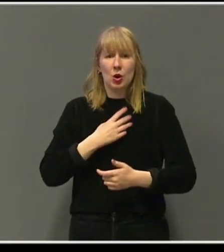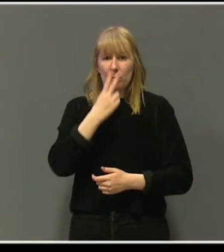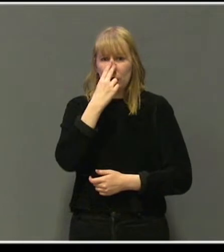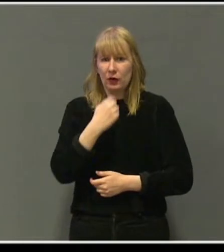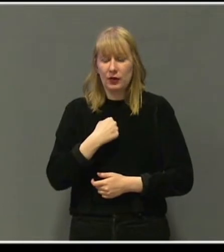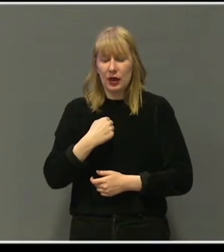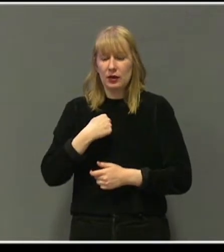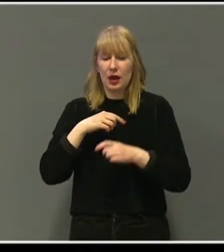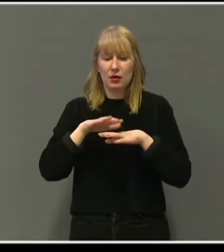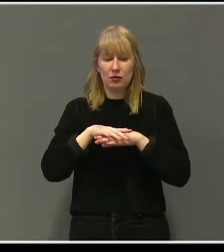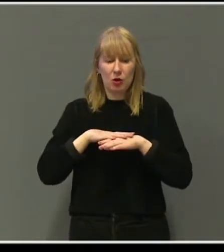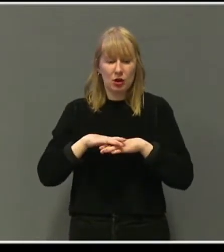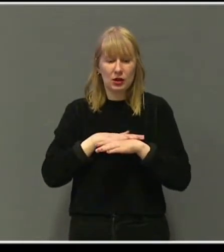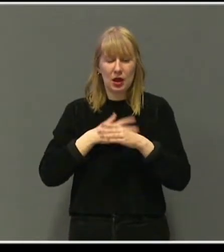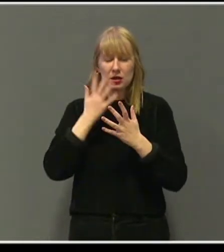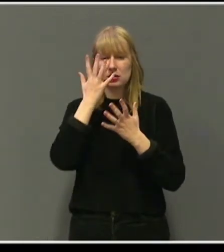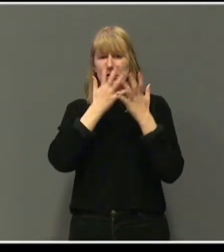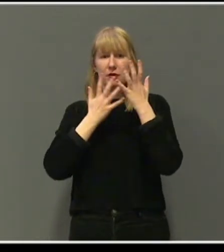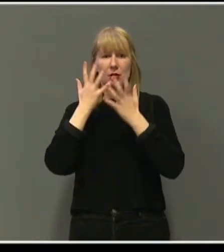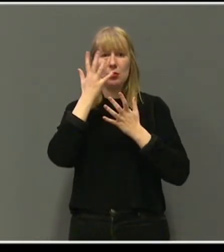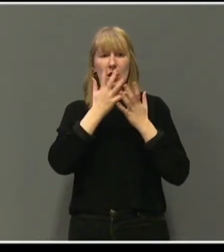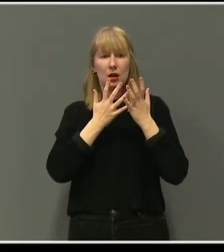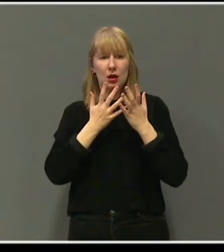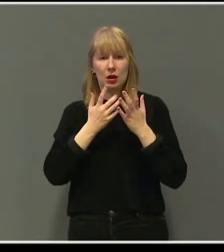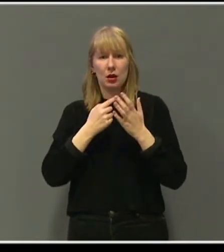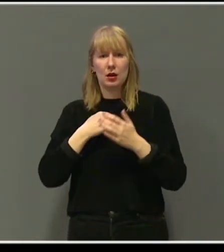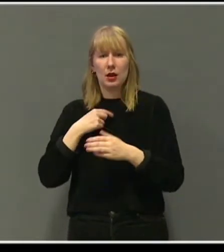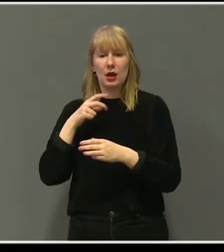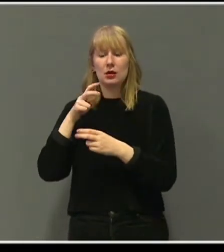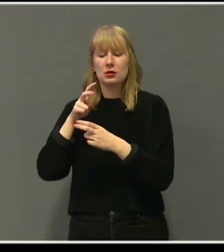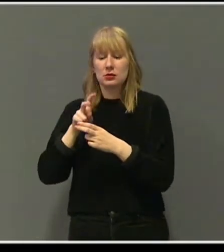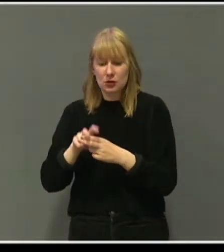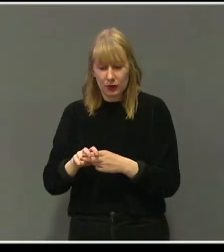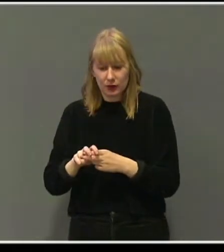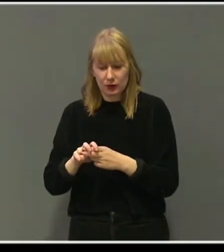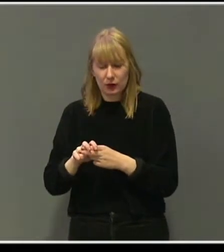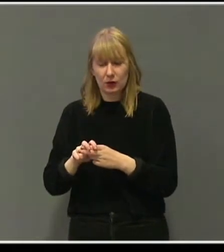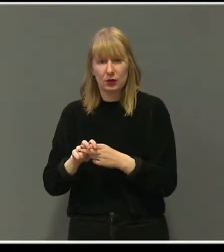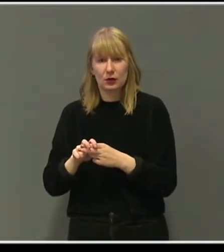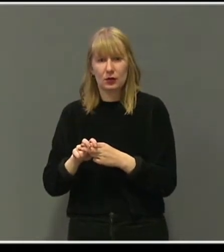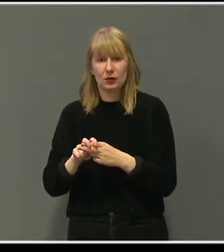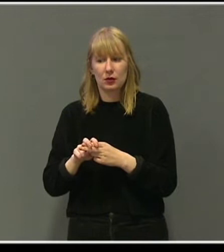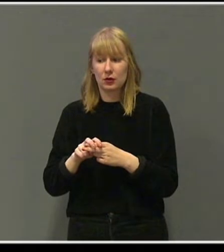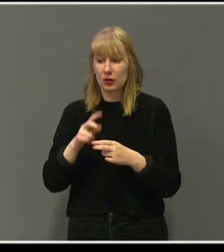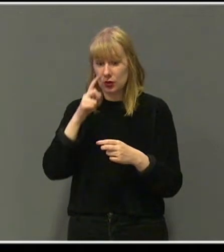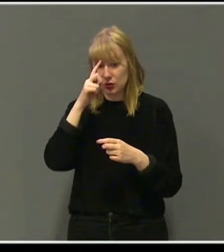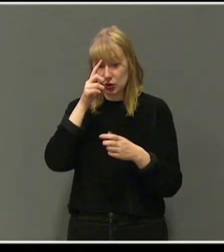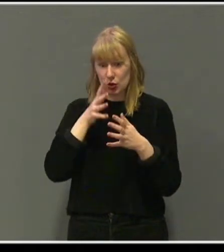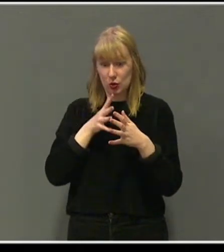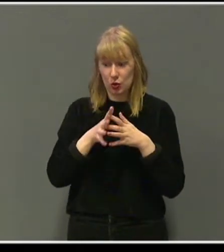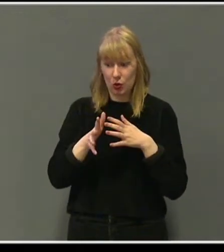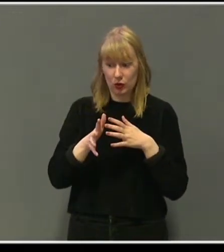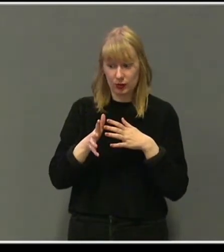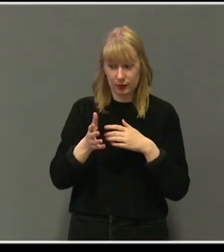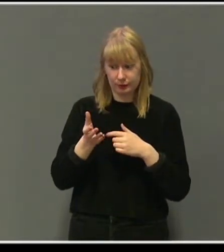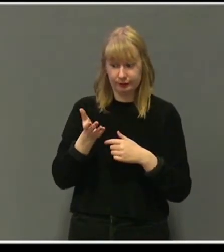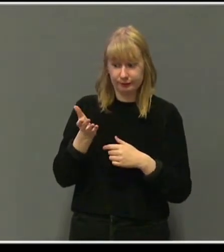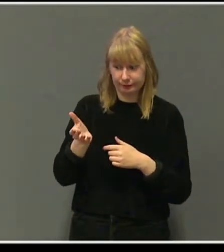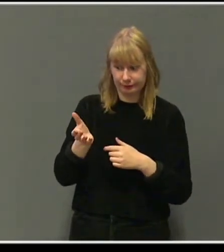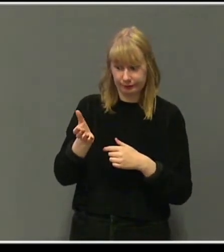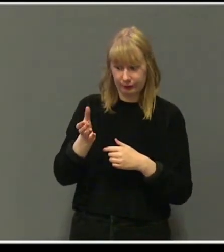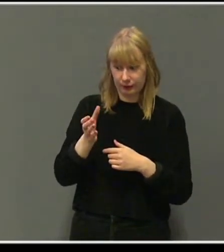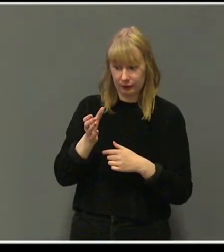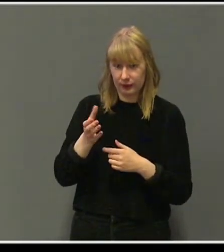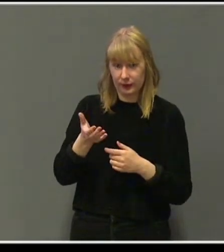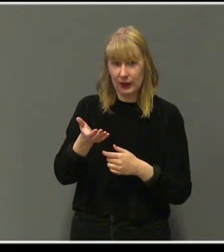Jeg kjente at jeg ble svimmel. Jeg satt meg ned igjen i sofaen hos Trude. Psykologen ga meg et glass vann mens hun